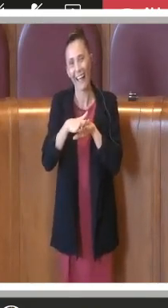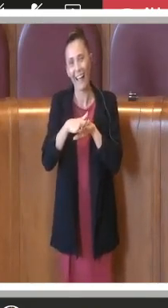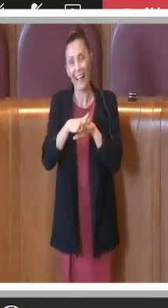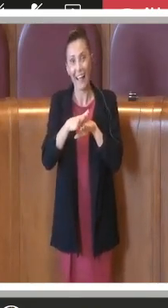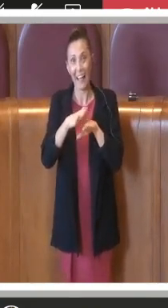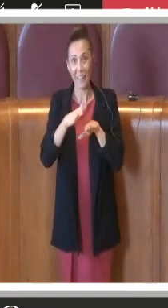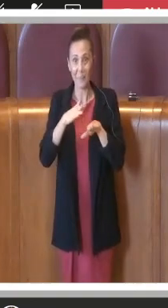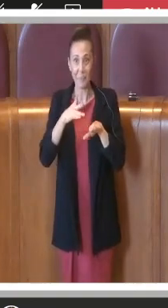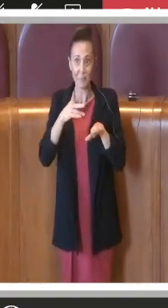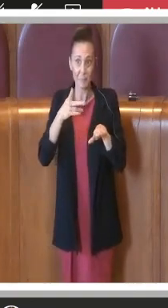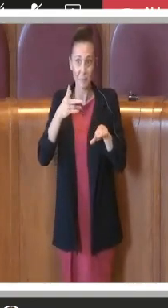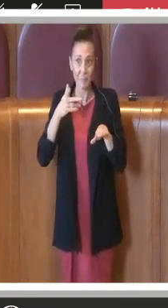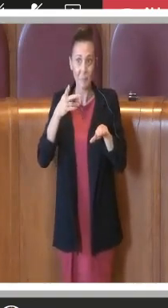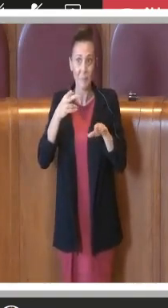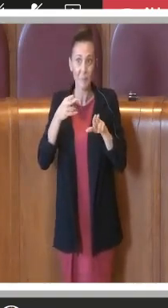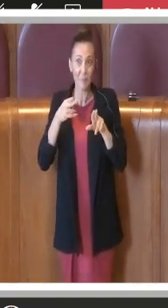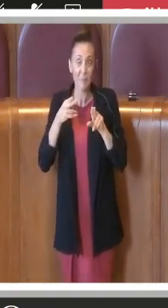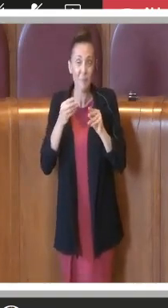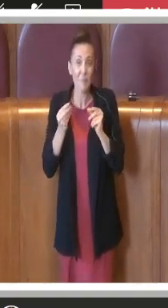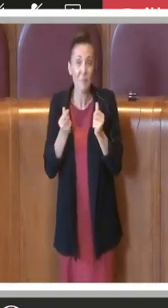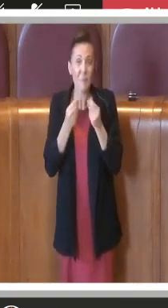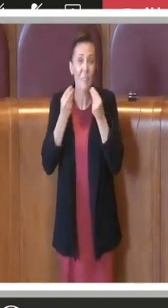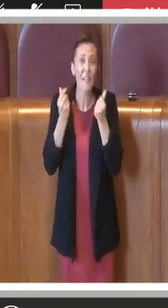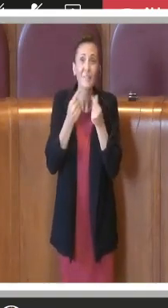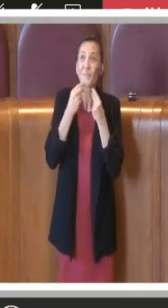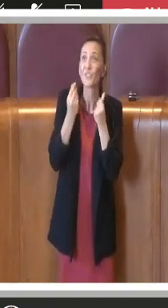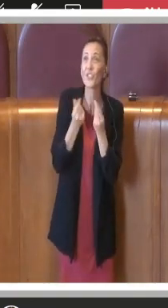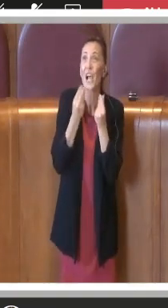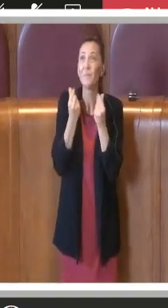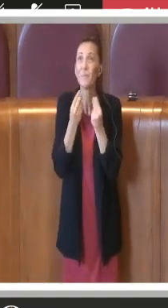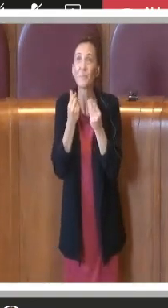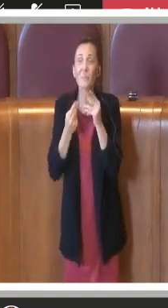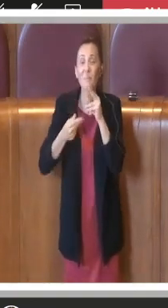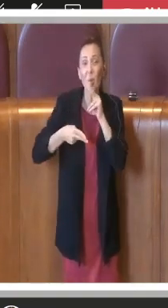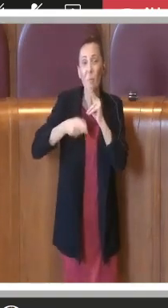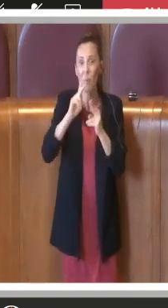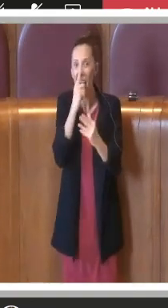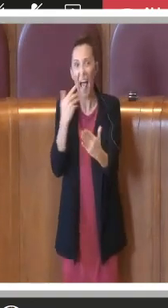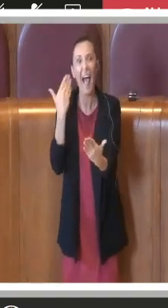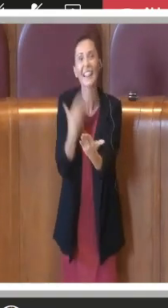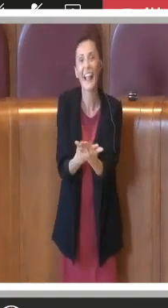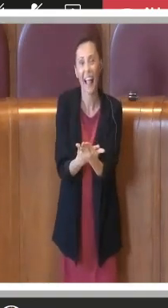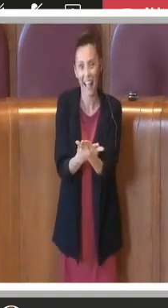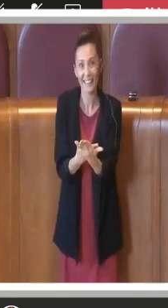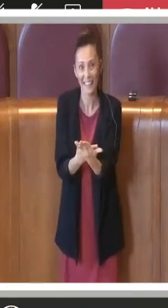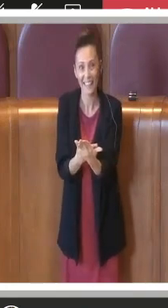vicina alla